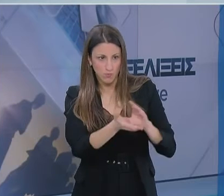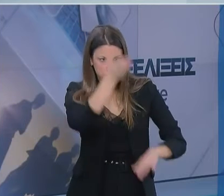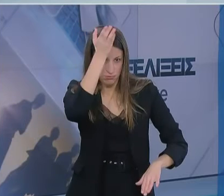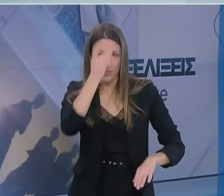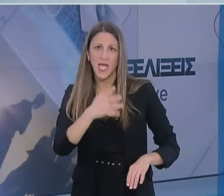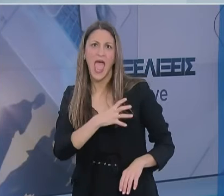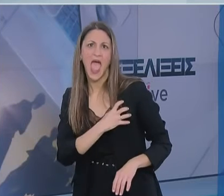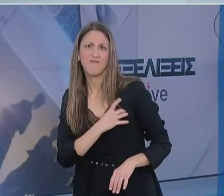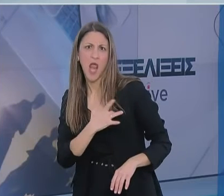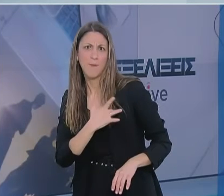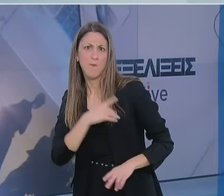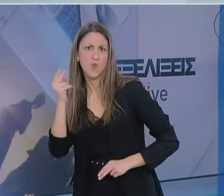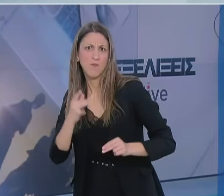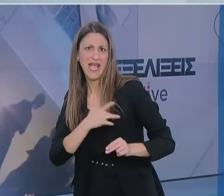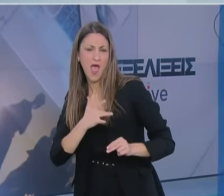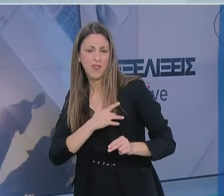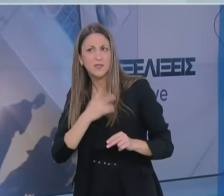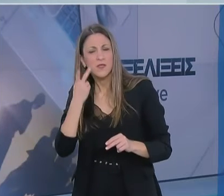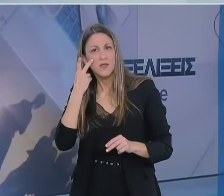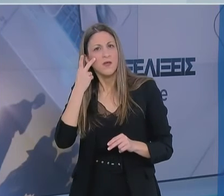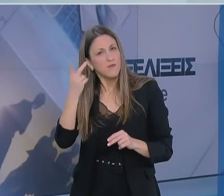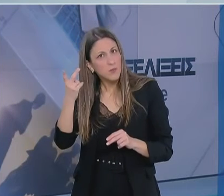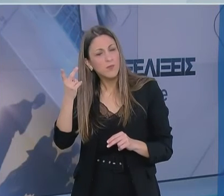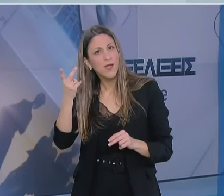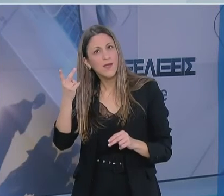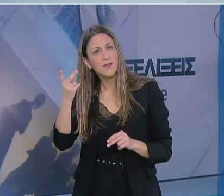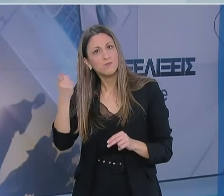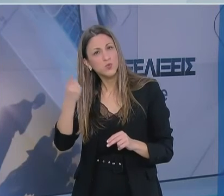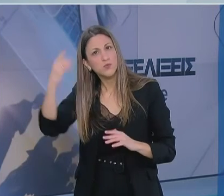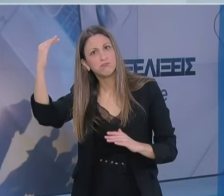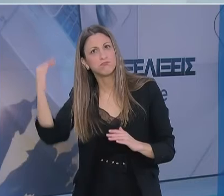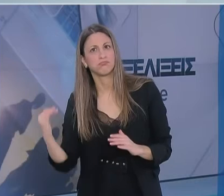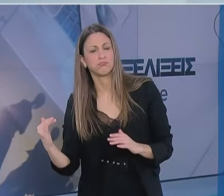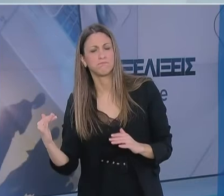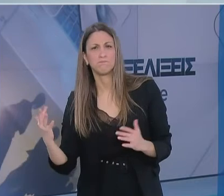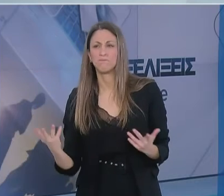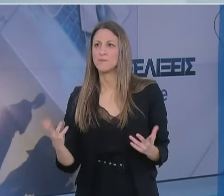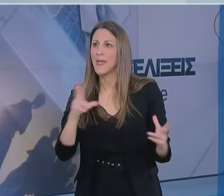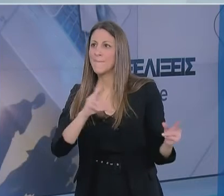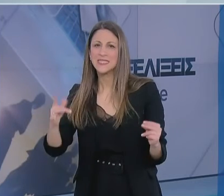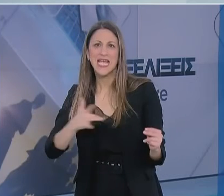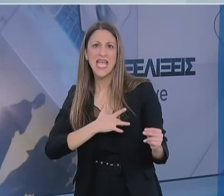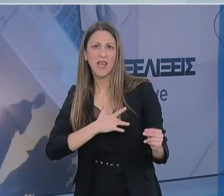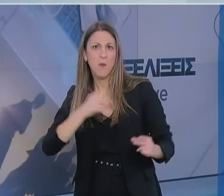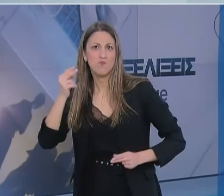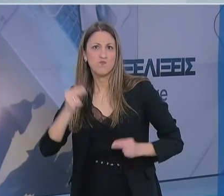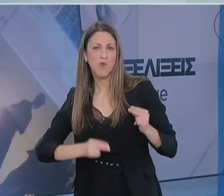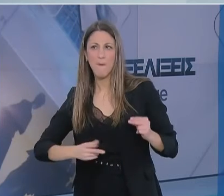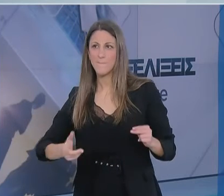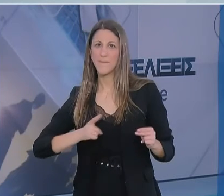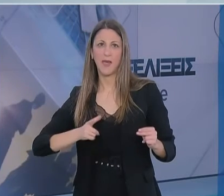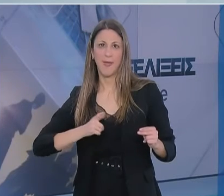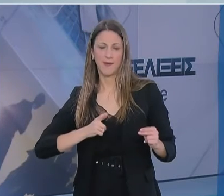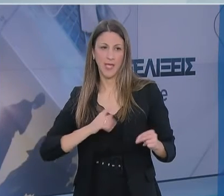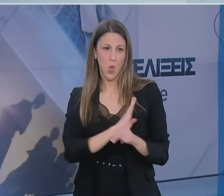είδα λιγάκι τη βιβλιογραφία και είδα τι γίνεται και στο εξωτερικό και είδα επίσης παρόμοια εικόνα. Κάποια από τα νοσήματα δεν ξέρουμε